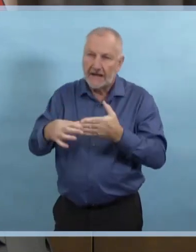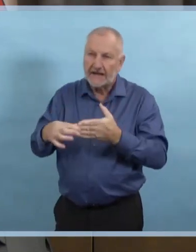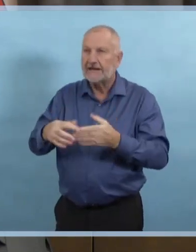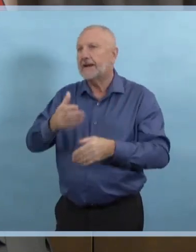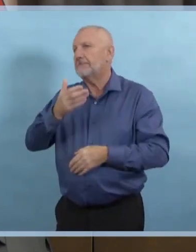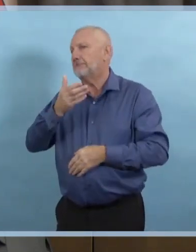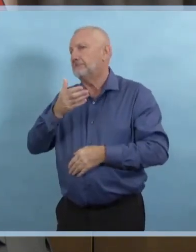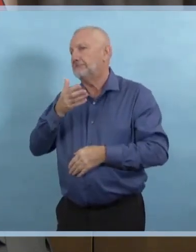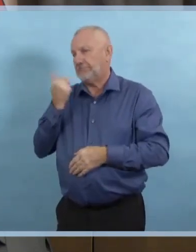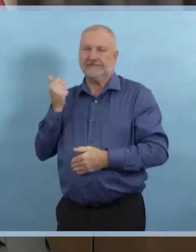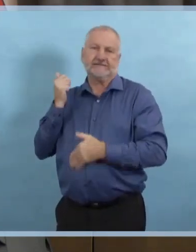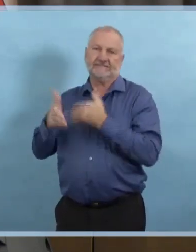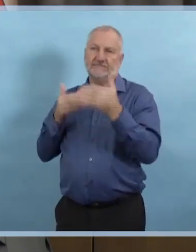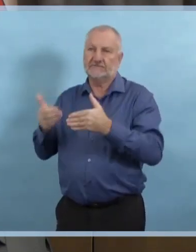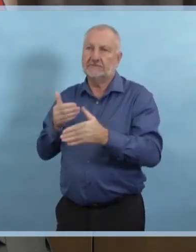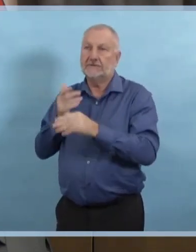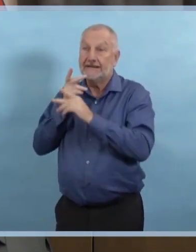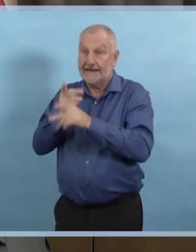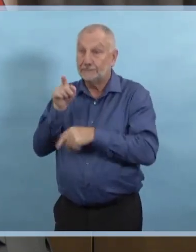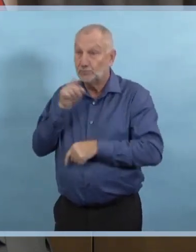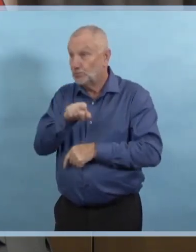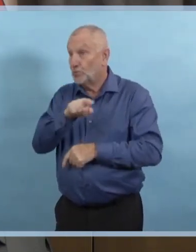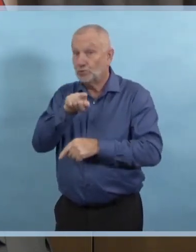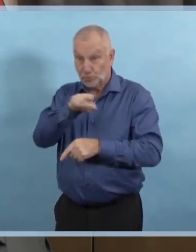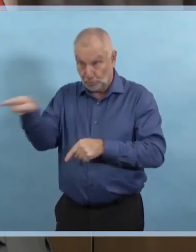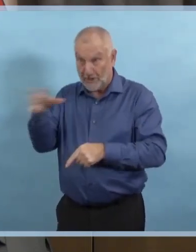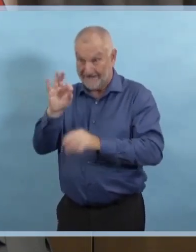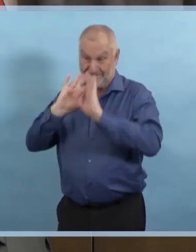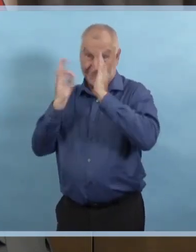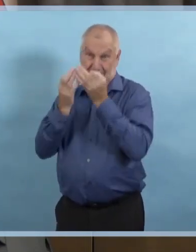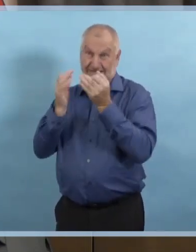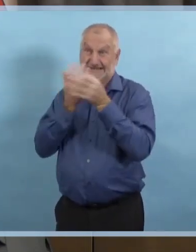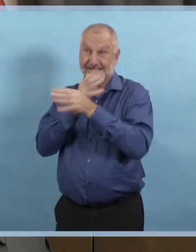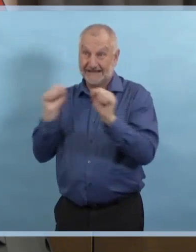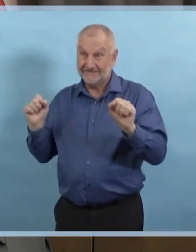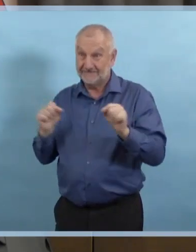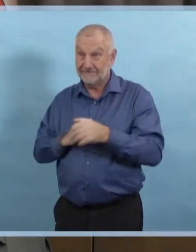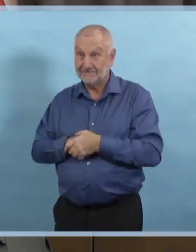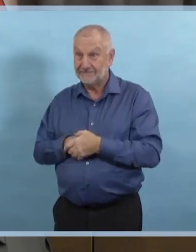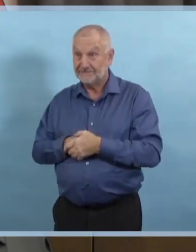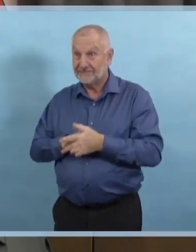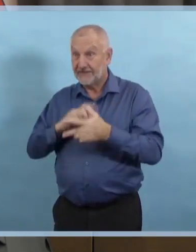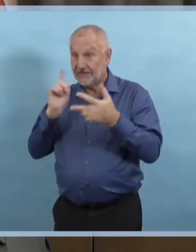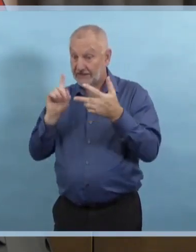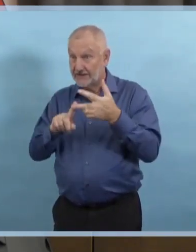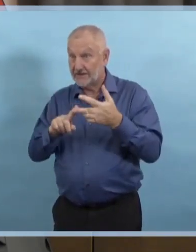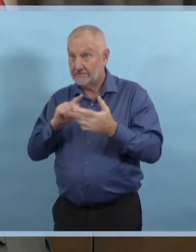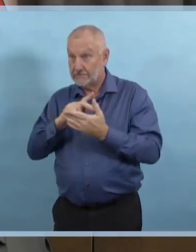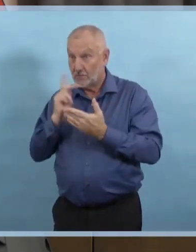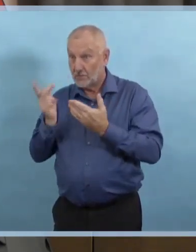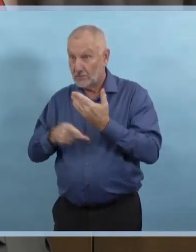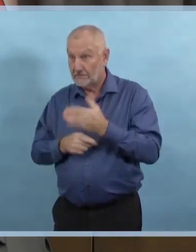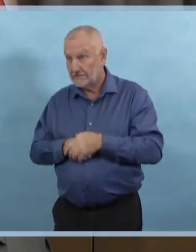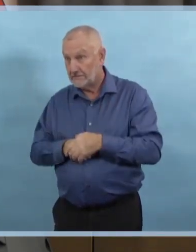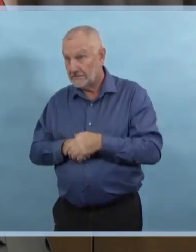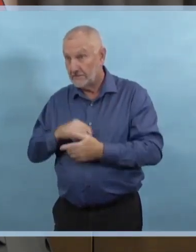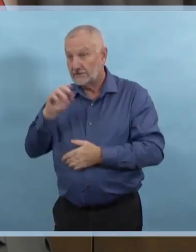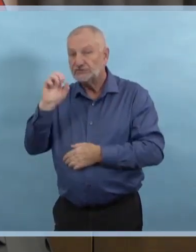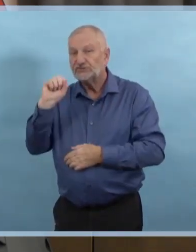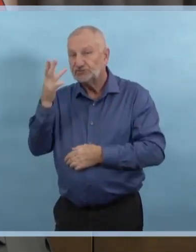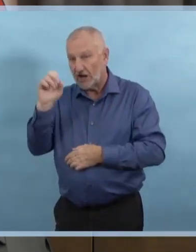pour ceux qui vivent le sans-abrisme. Il y a 27 personnes actuellement qui s'isolent à ce site